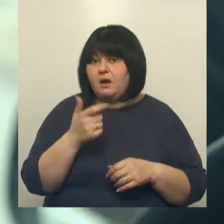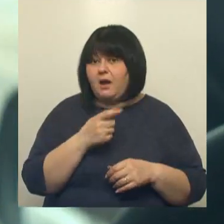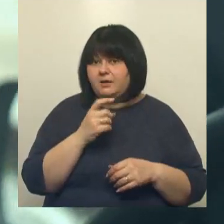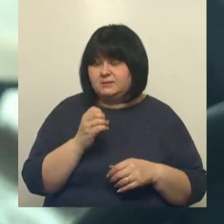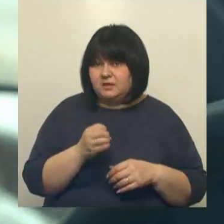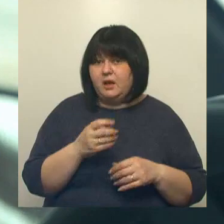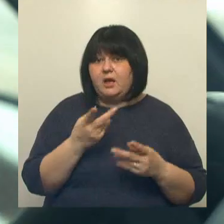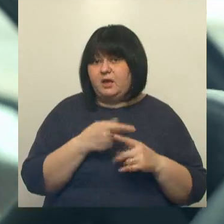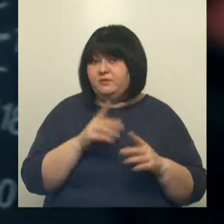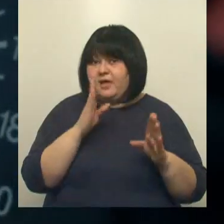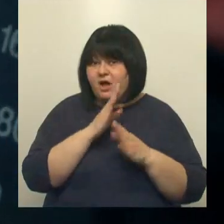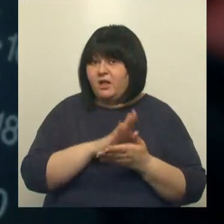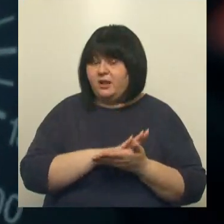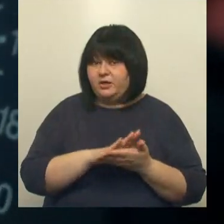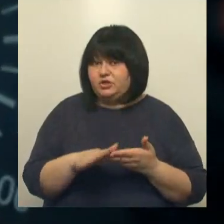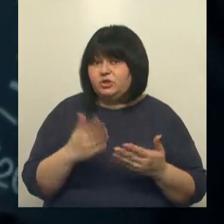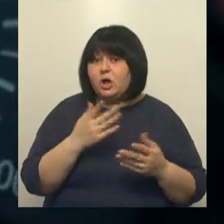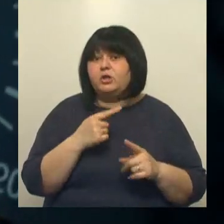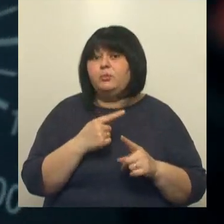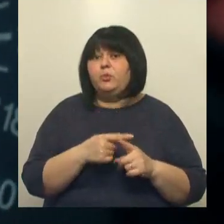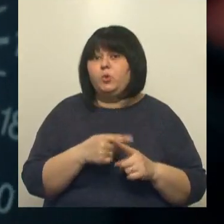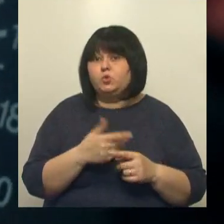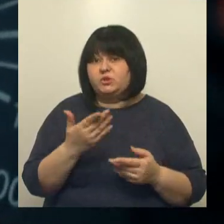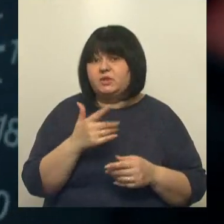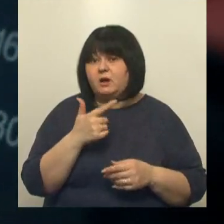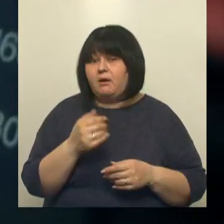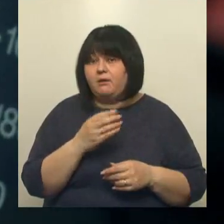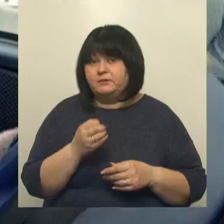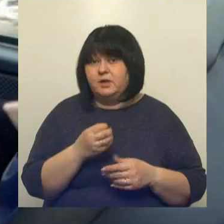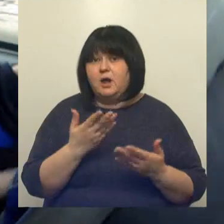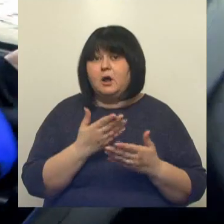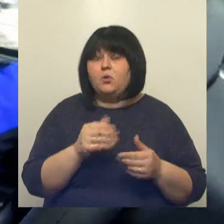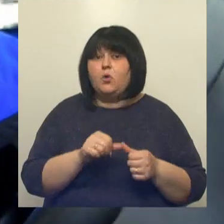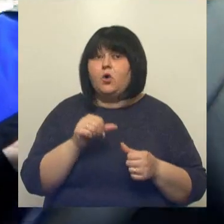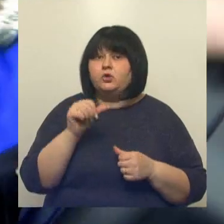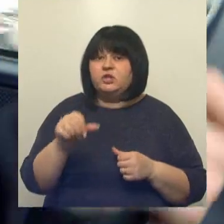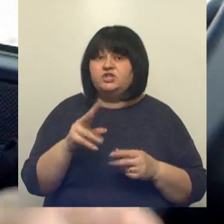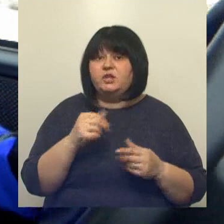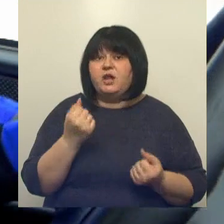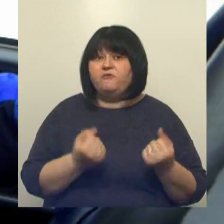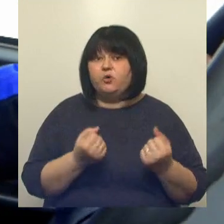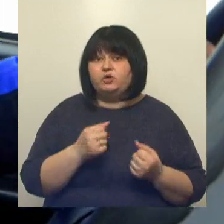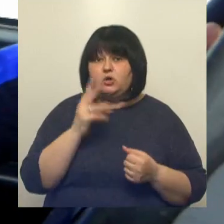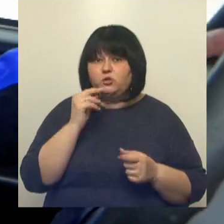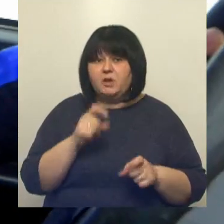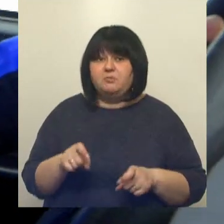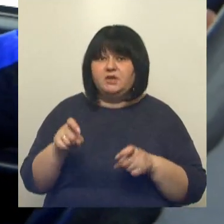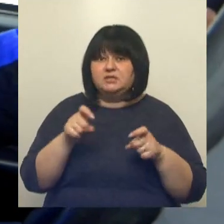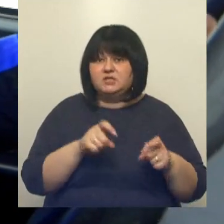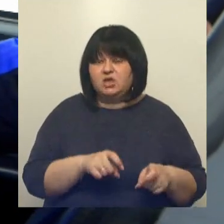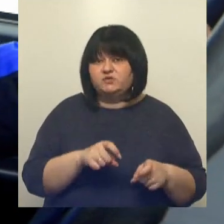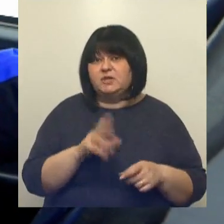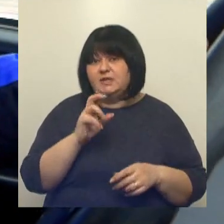самым экологичным. Какие же плюсы у машины на метане? Какое основное отличие для водителя, когда пересаживаешься с